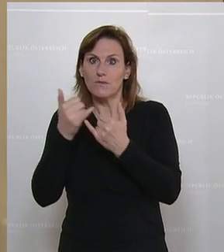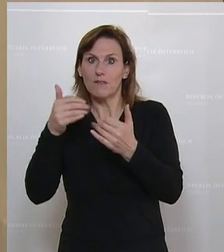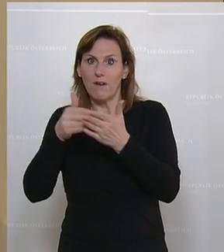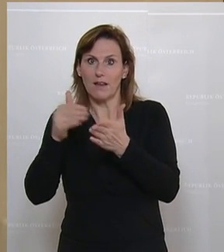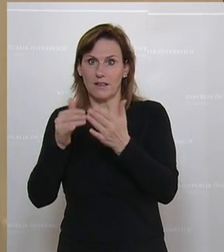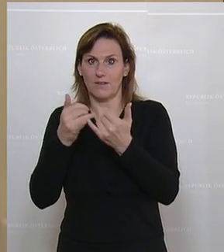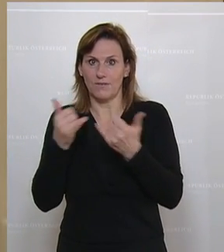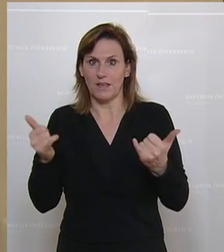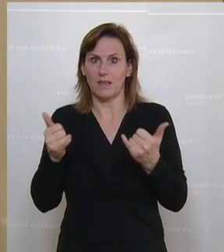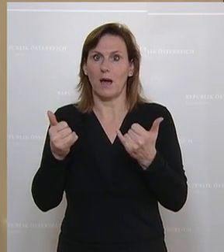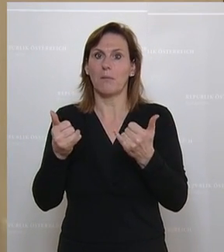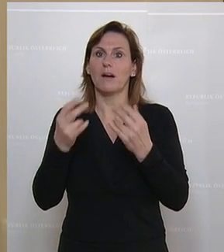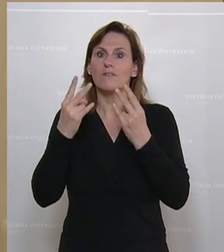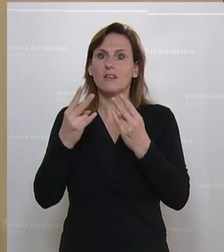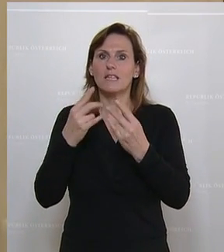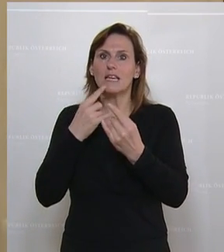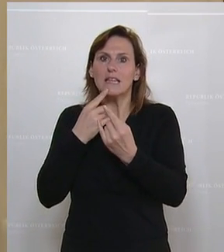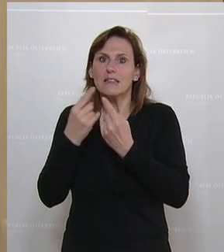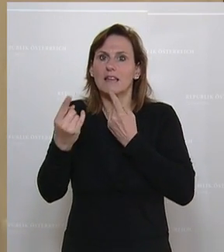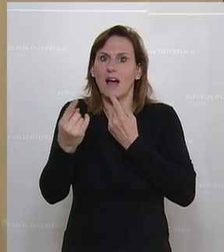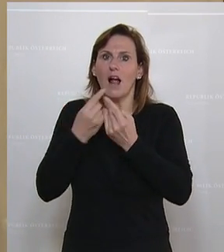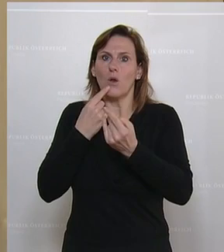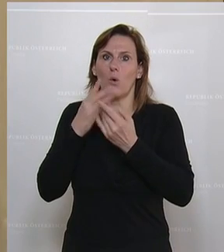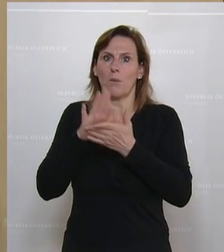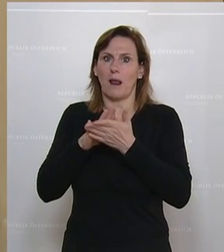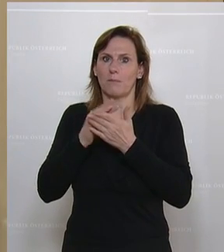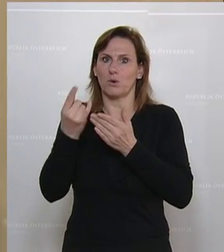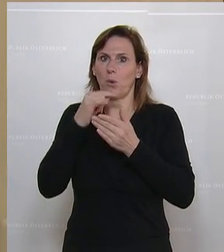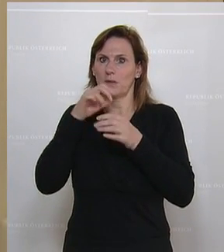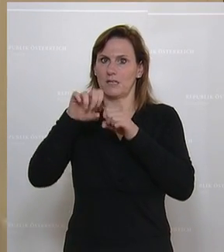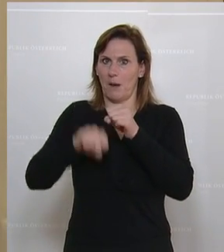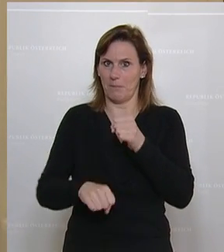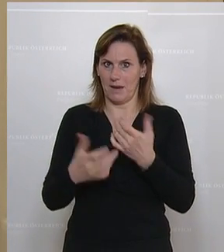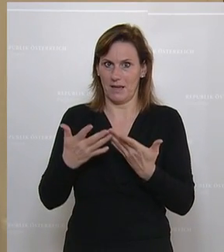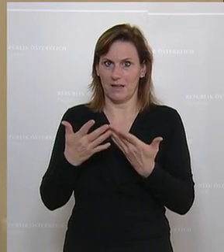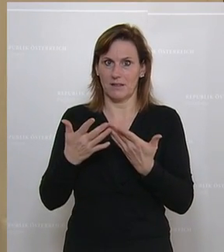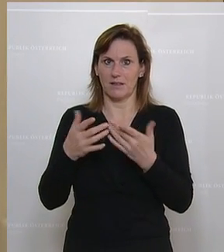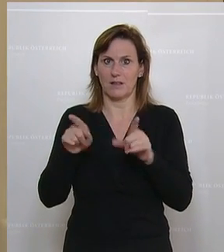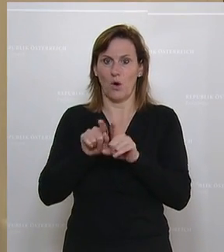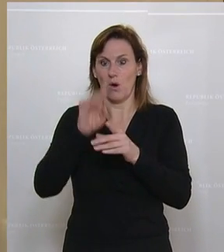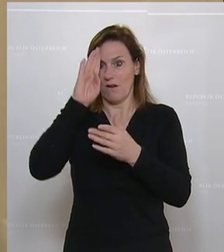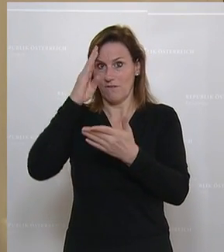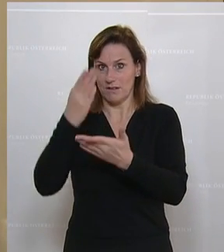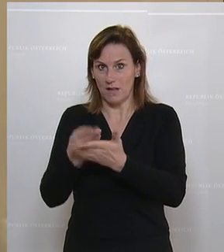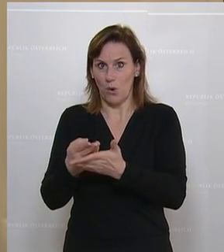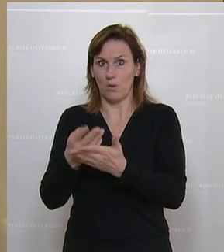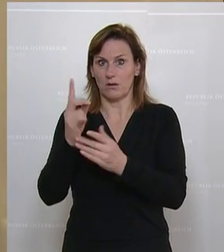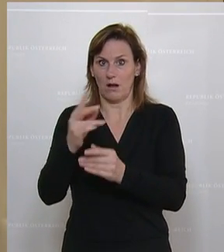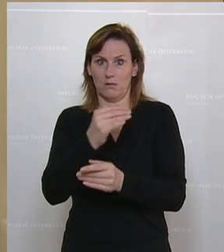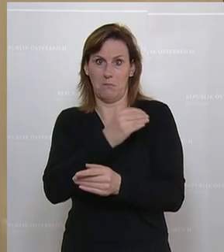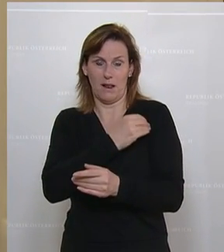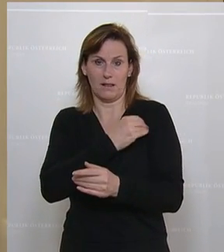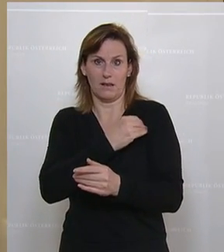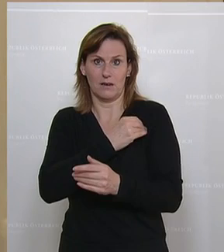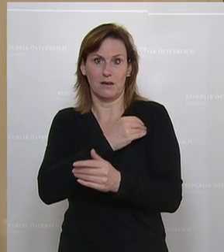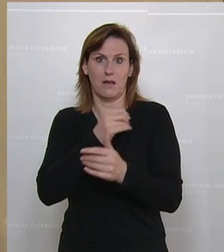offene, stabile Dialogkanäle hat. Und das Vertrauen des Irans, dass er uns auch Sachen sagen kann, die wir dann